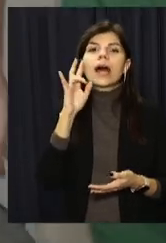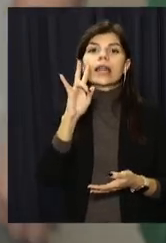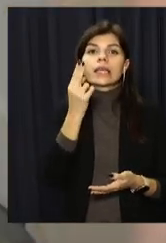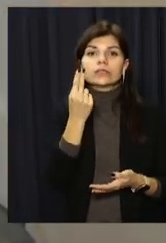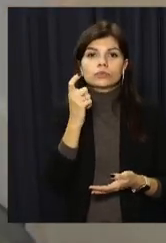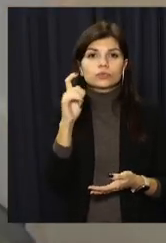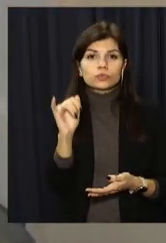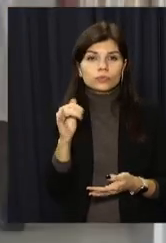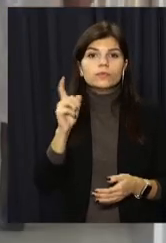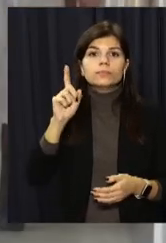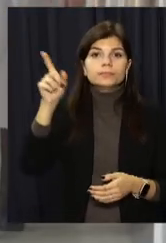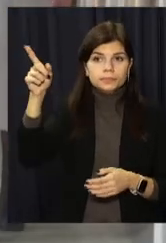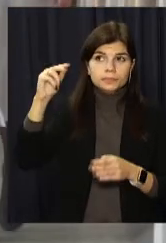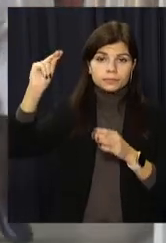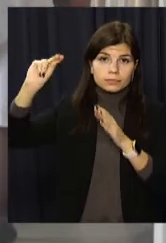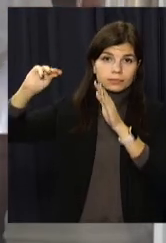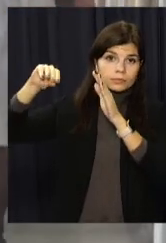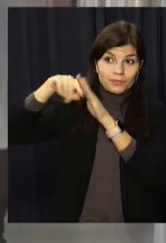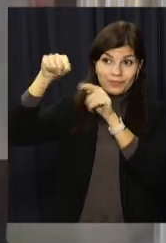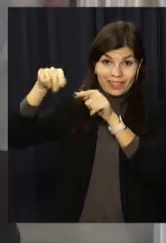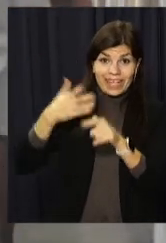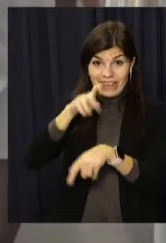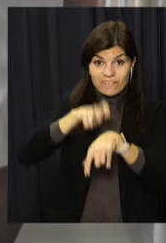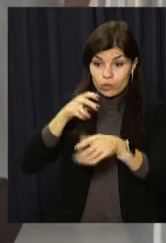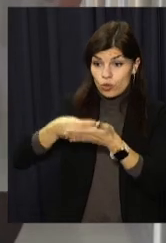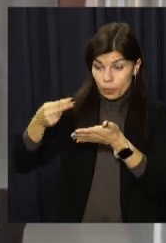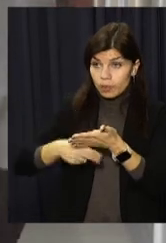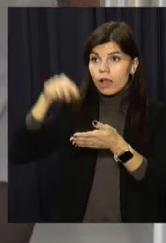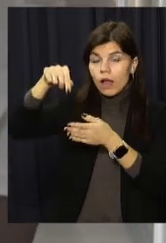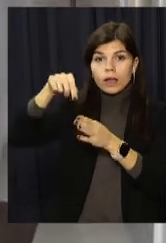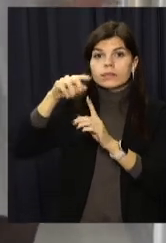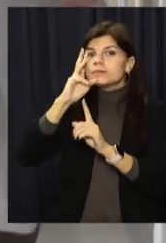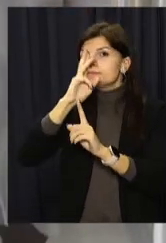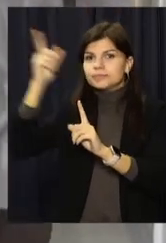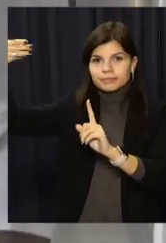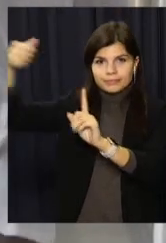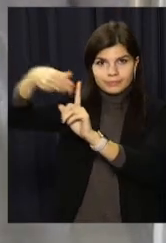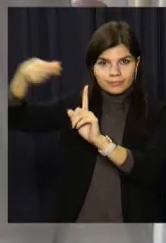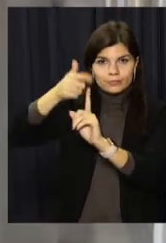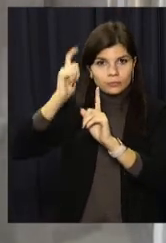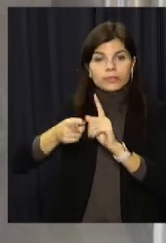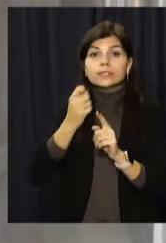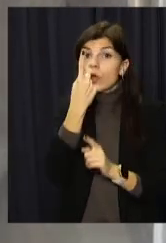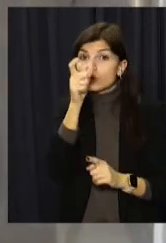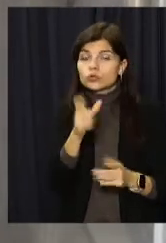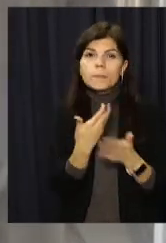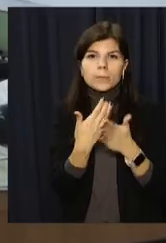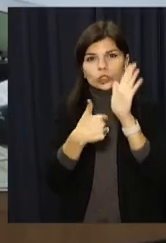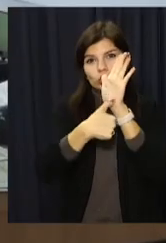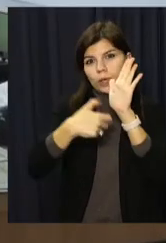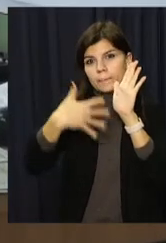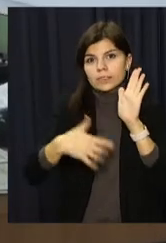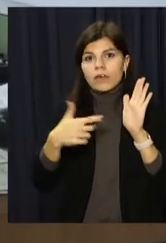оплата за обслуговування має надходити у цей медзаклад. Зокрема, середня ставка обслуговування одного пацієнта – 650